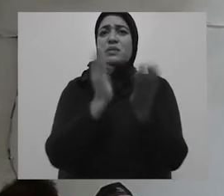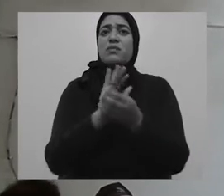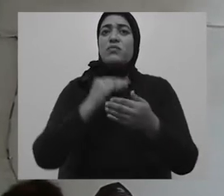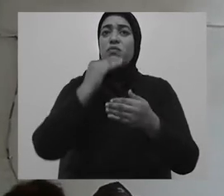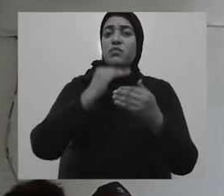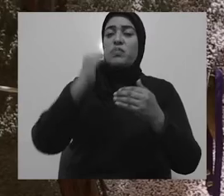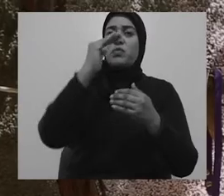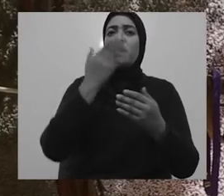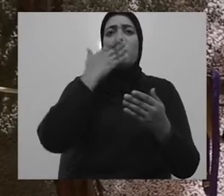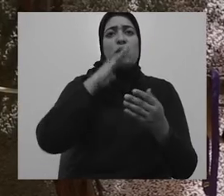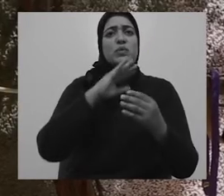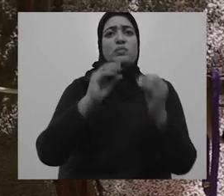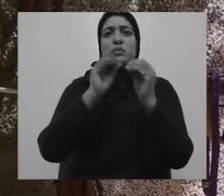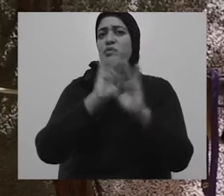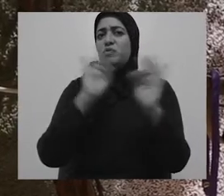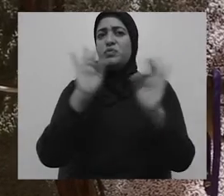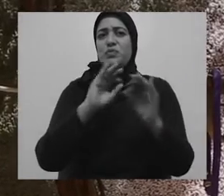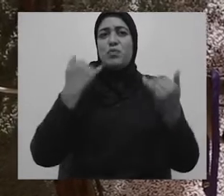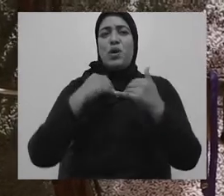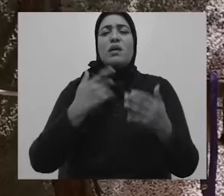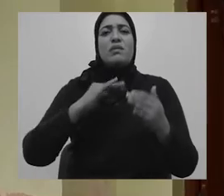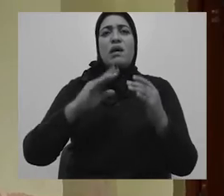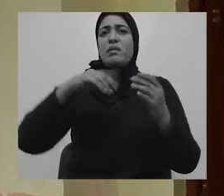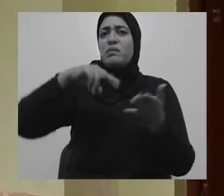leur effort pour battre cet handicap.